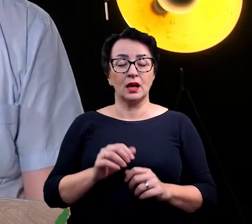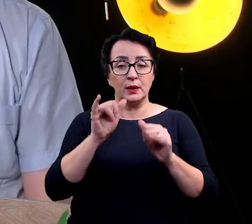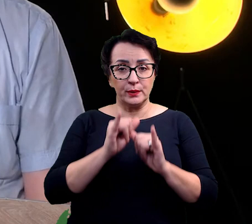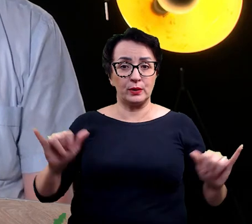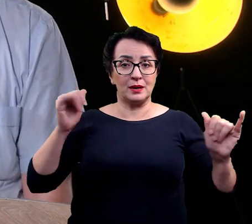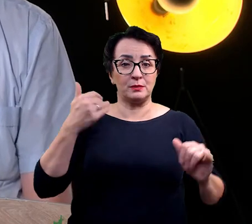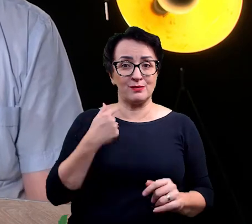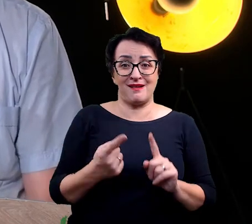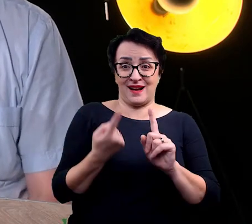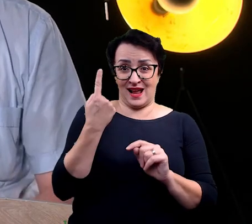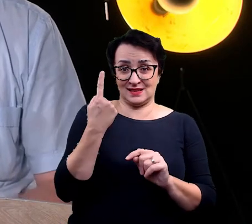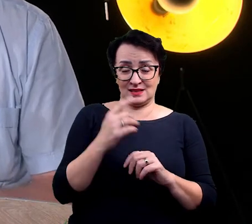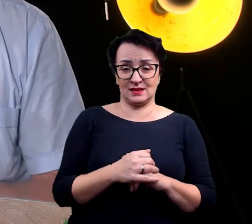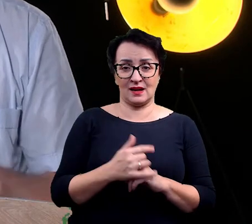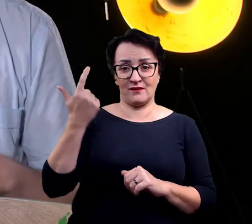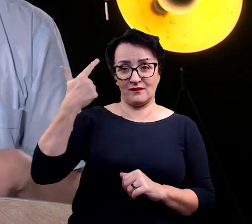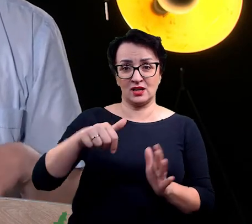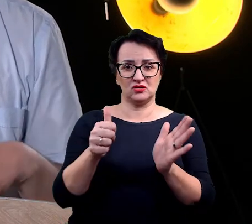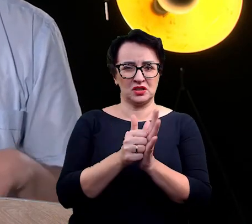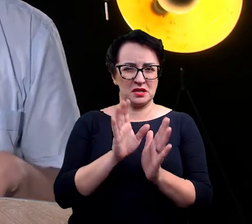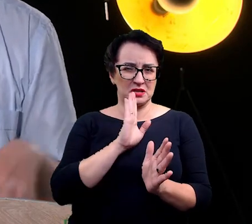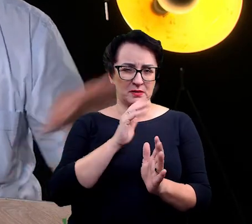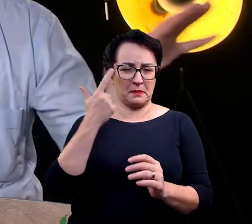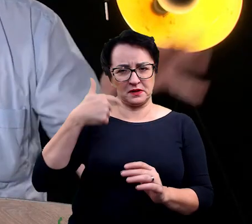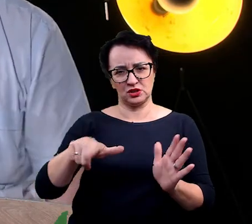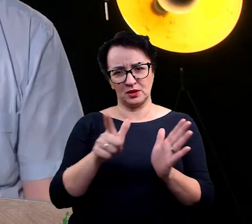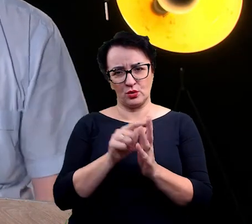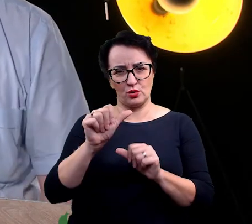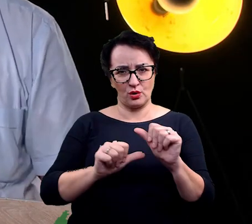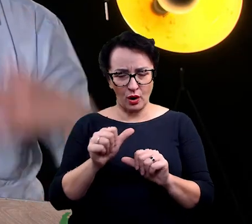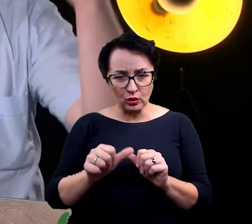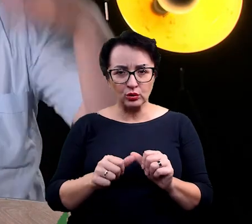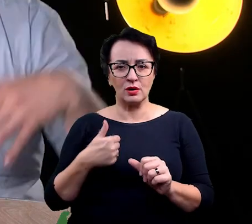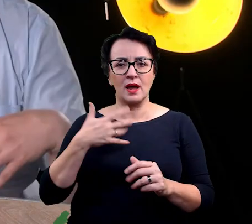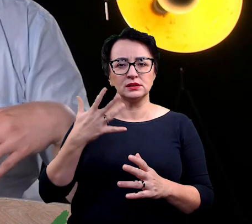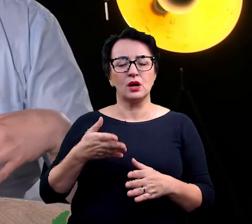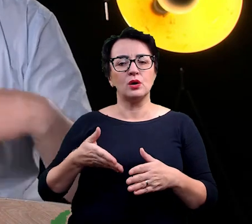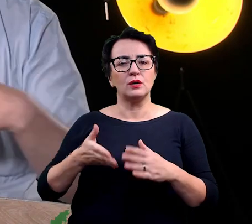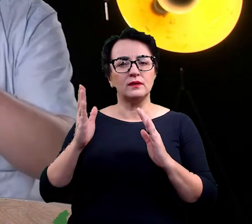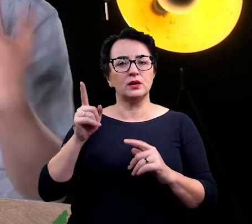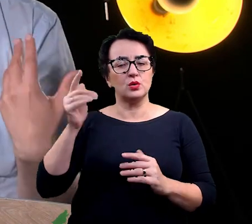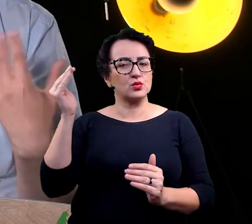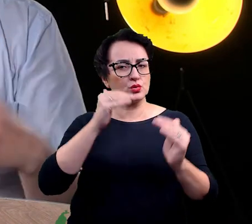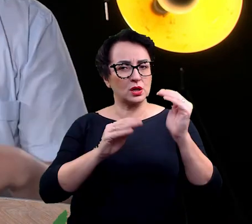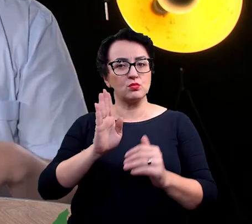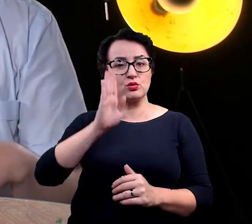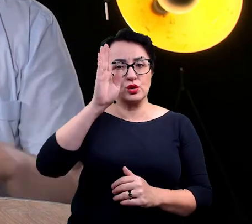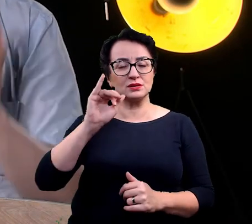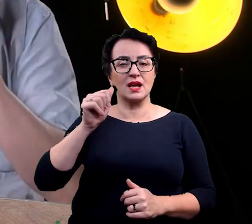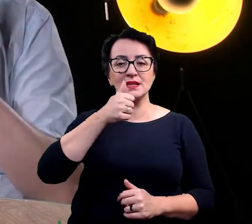w 2016 chyba roku, czy 2017. Wybrałem się w góry w północy Islandii i chcąc sobie przyspieszyć drogę na dół,